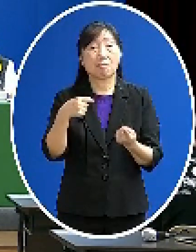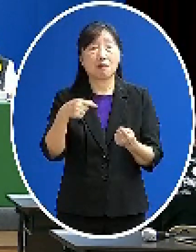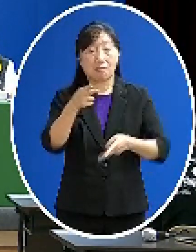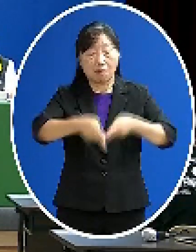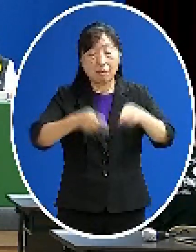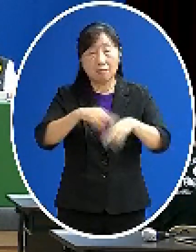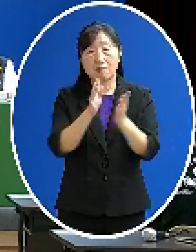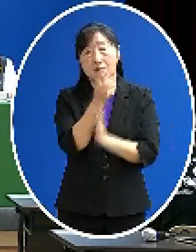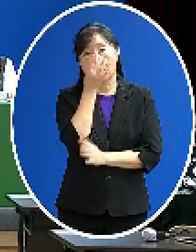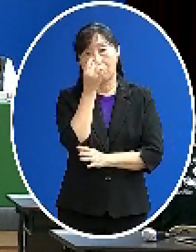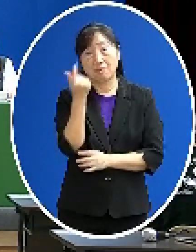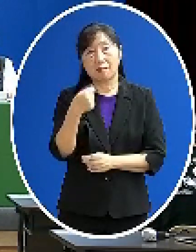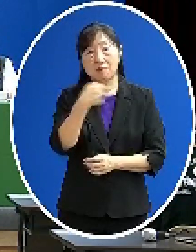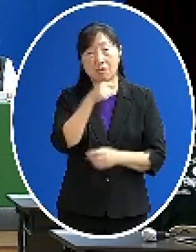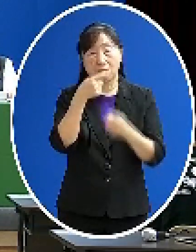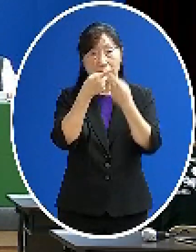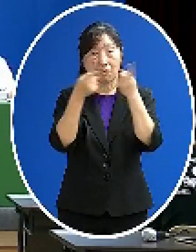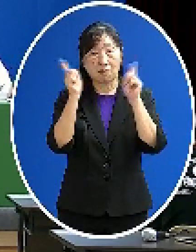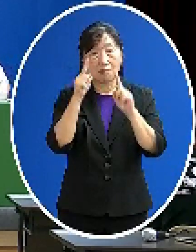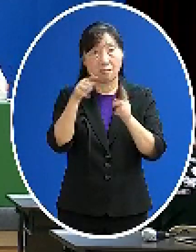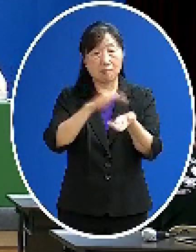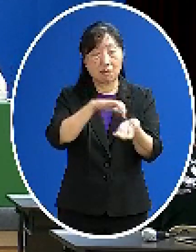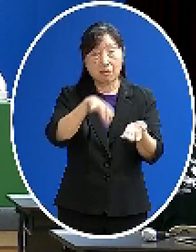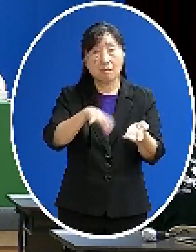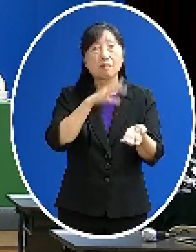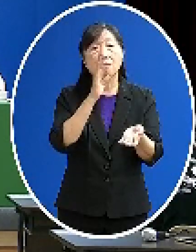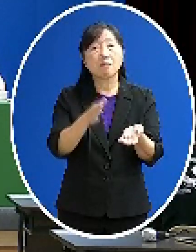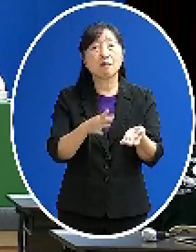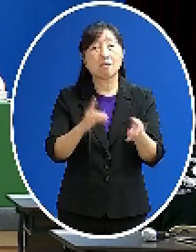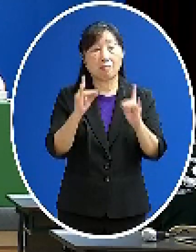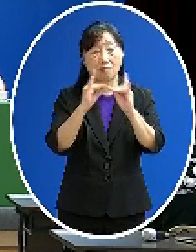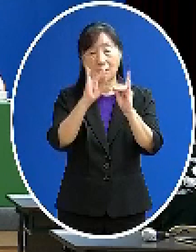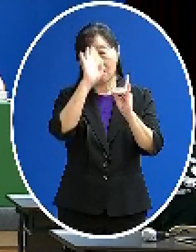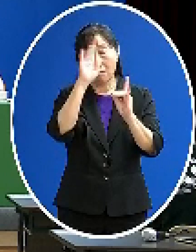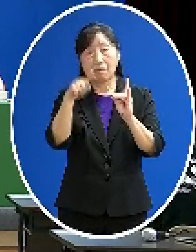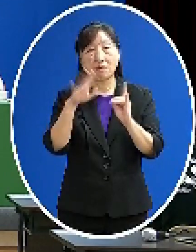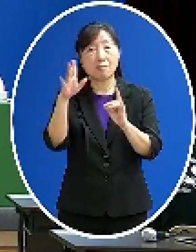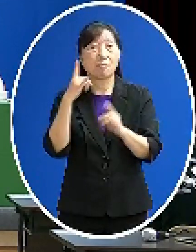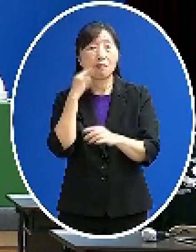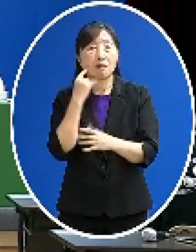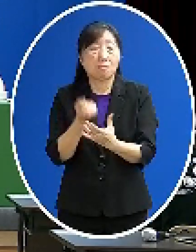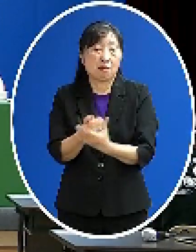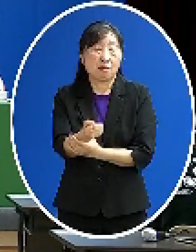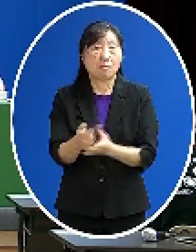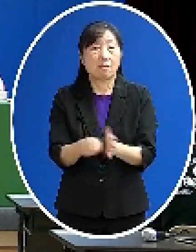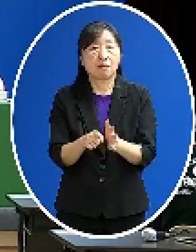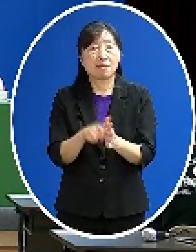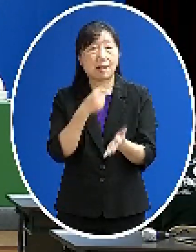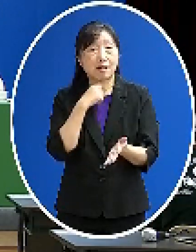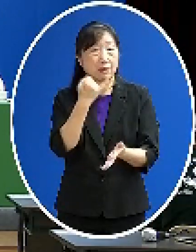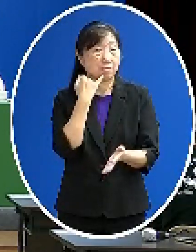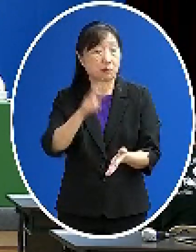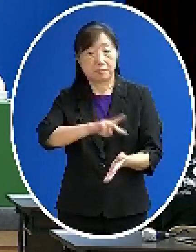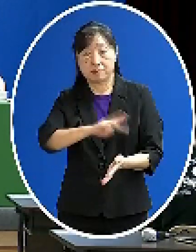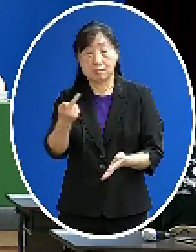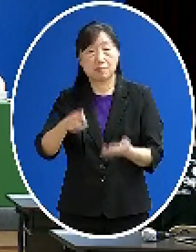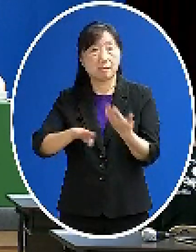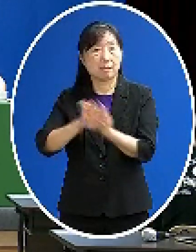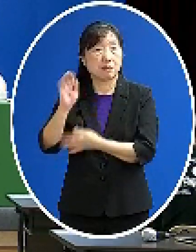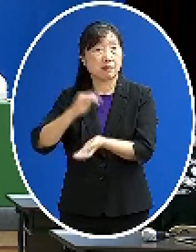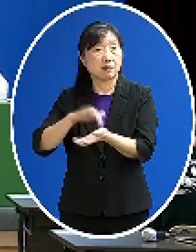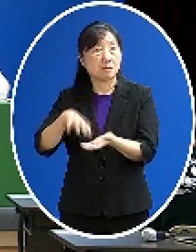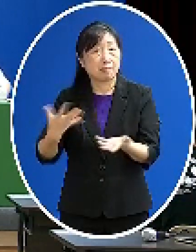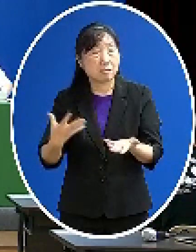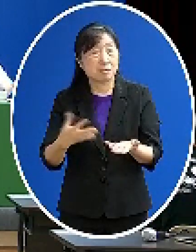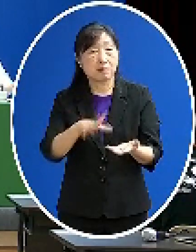這種大醫院 他們必須要空出那個病床但是有一些媽媽他們要生產 有醫師建議說他們可以移到其他的醫院去我們指揮中